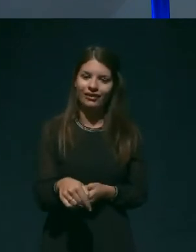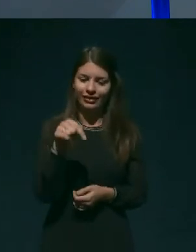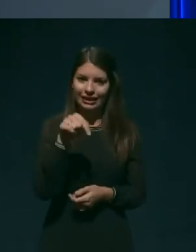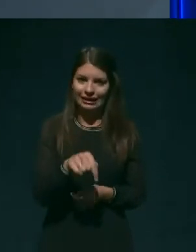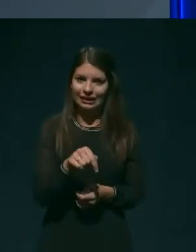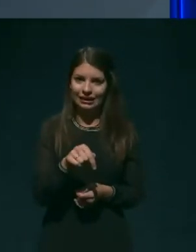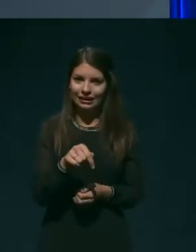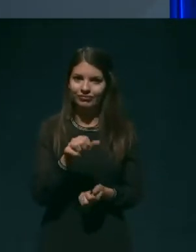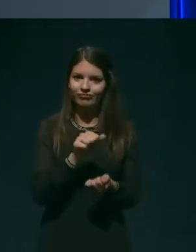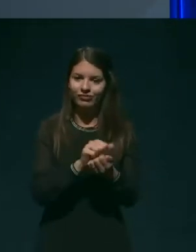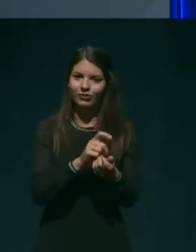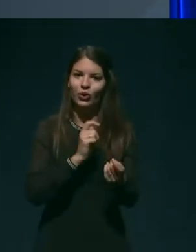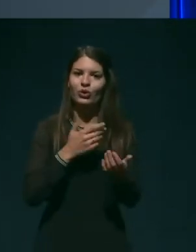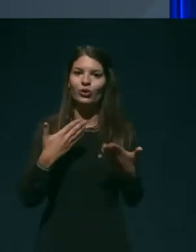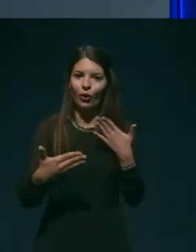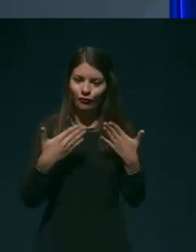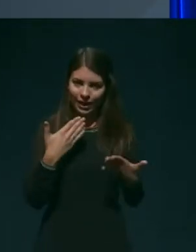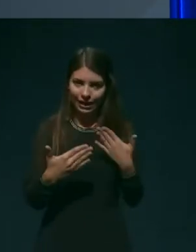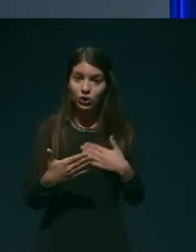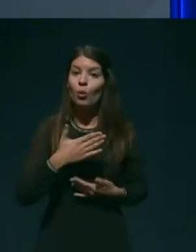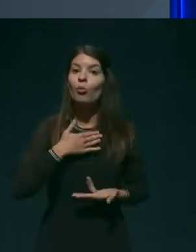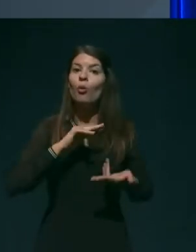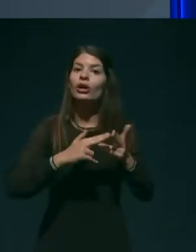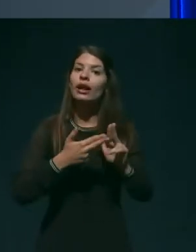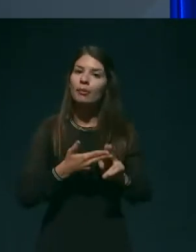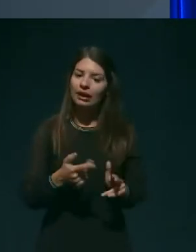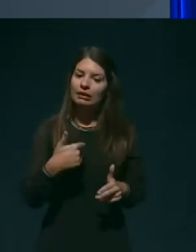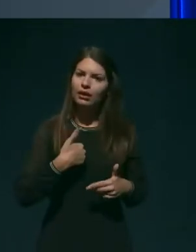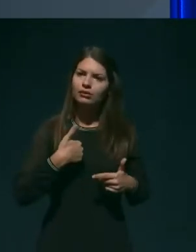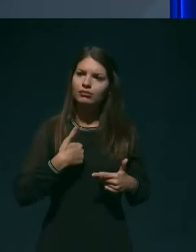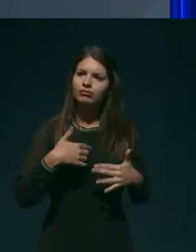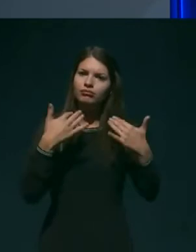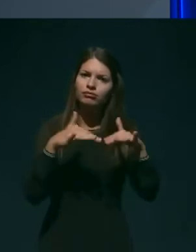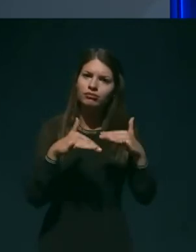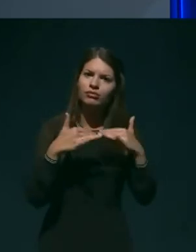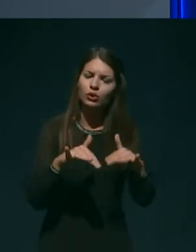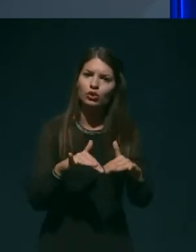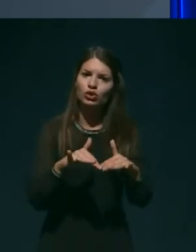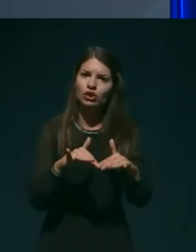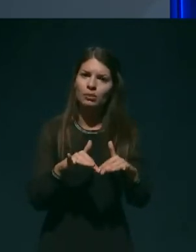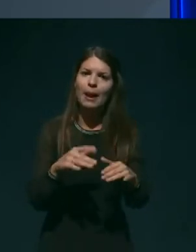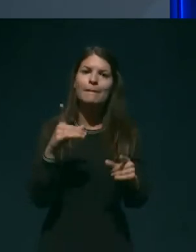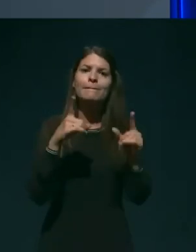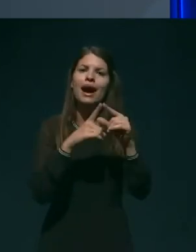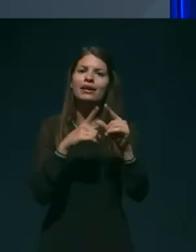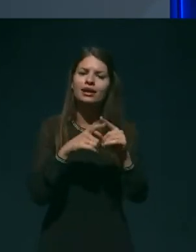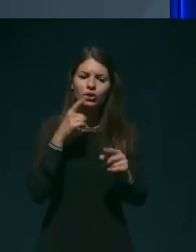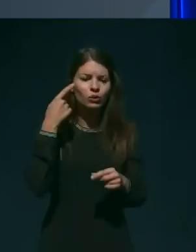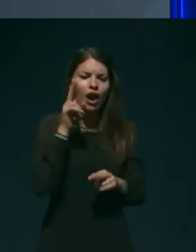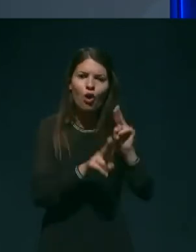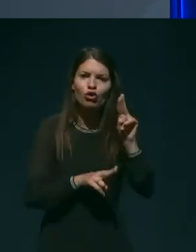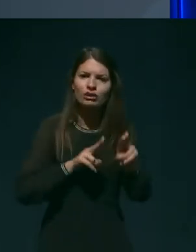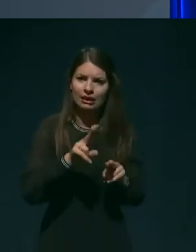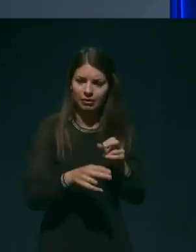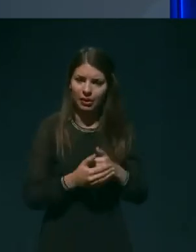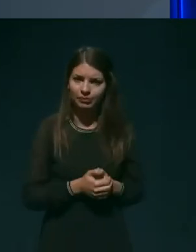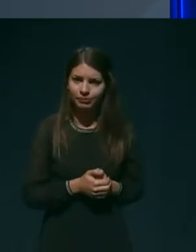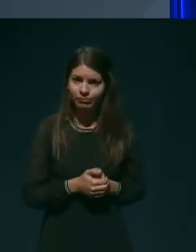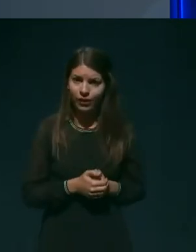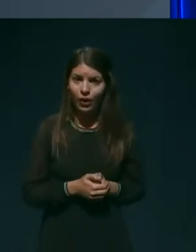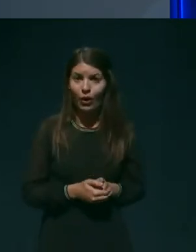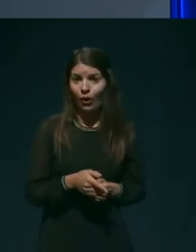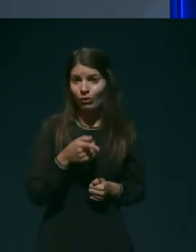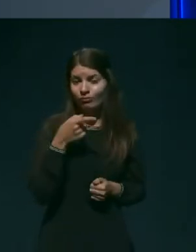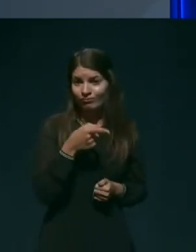konferenci z namenom, da usvetlim še pogled na paljativno oskrbo. O paljativni